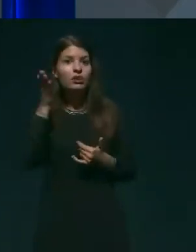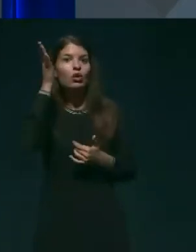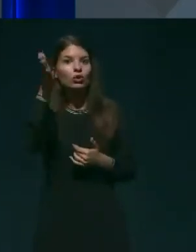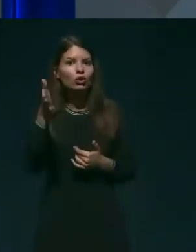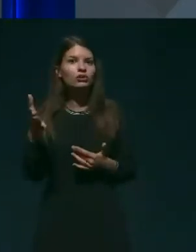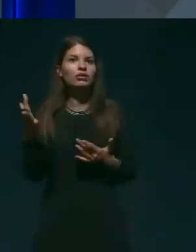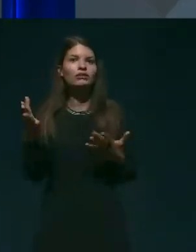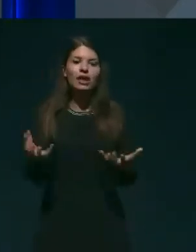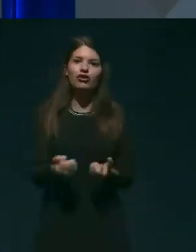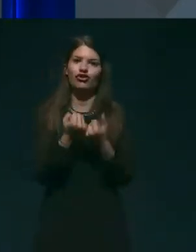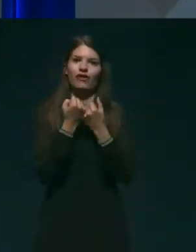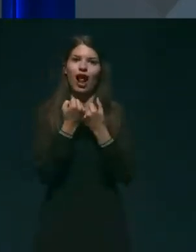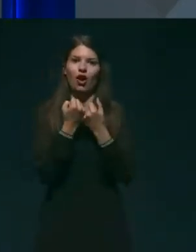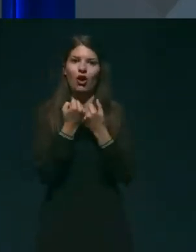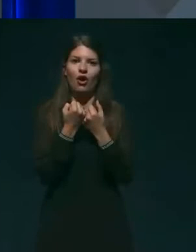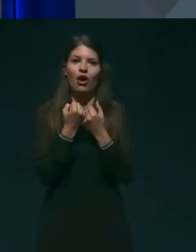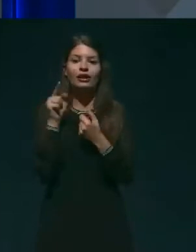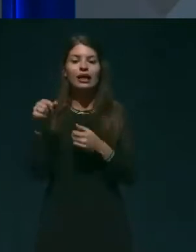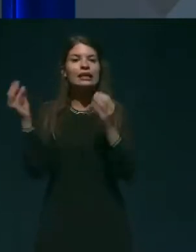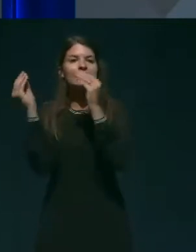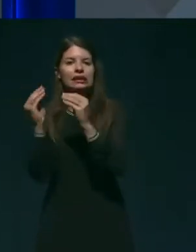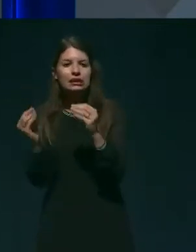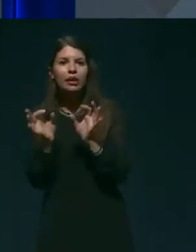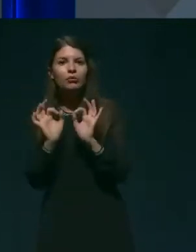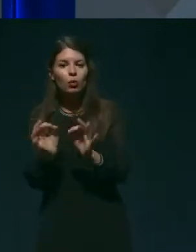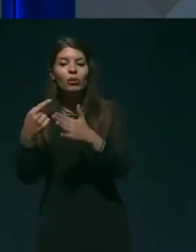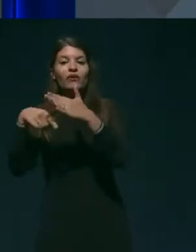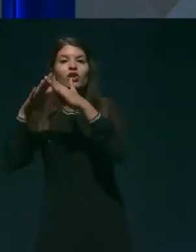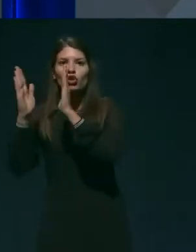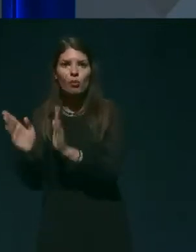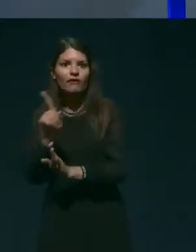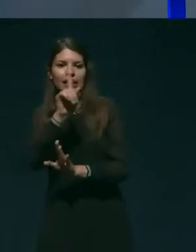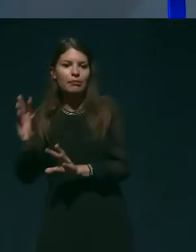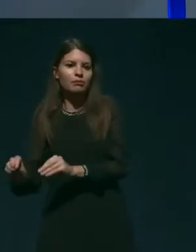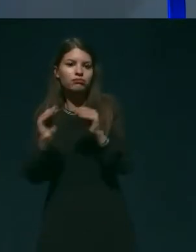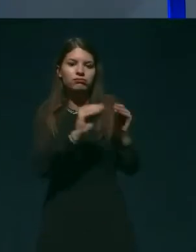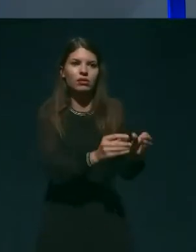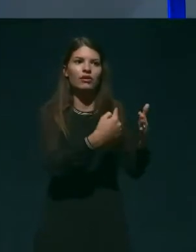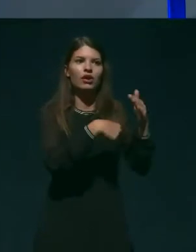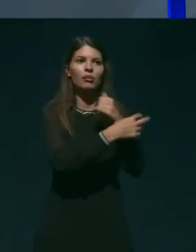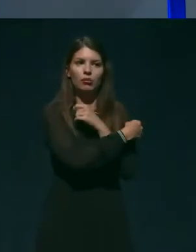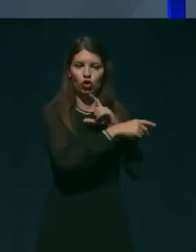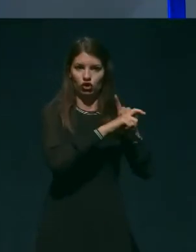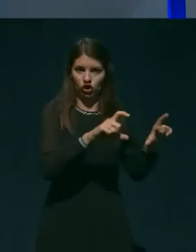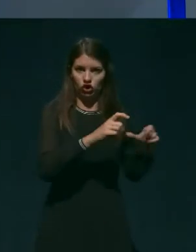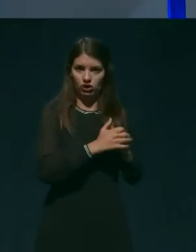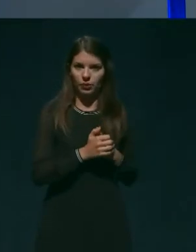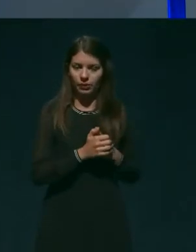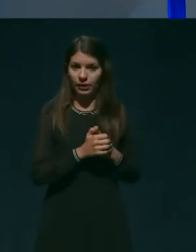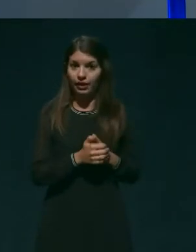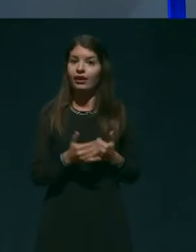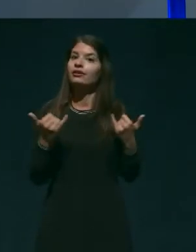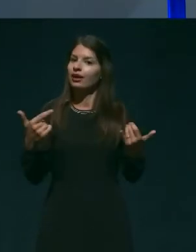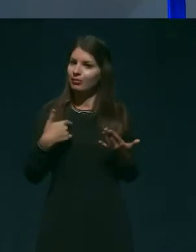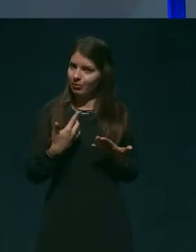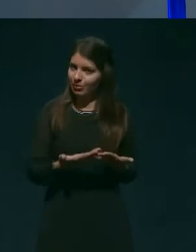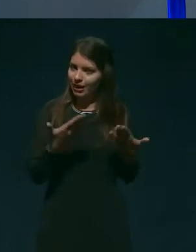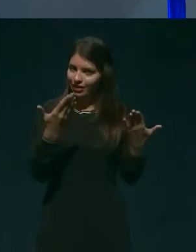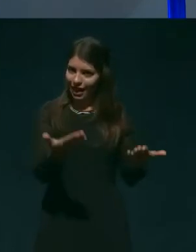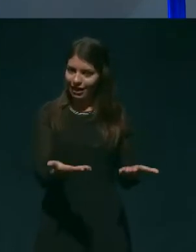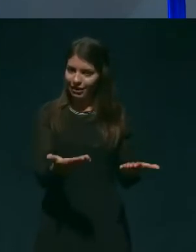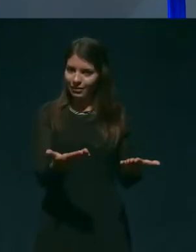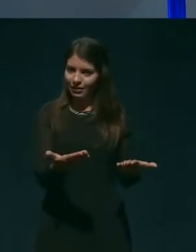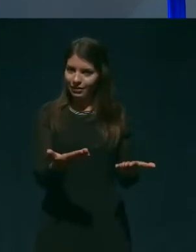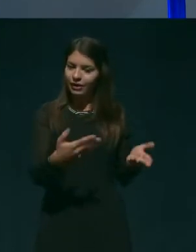režim v domovih, ne prevozijo v bolnišnico. Hvala. Zdaj pa predlagam, da dobi besedo